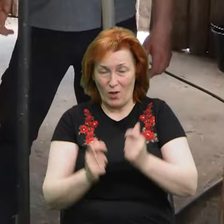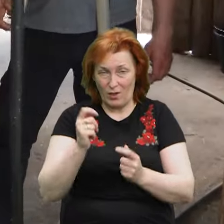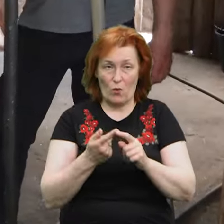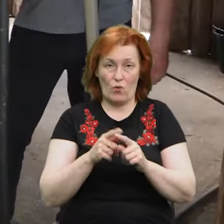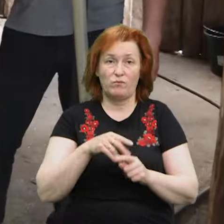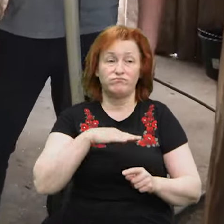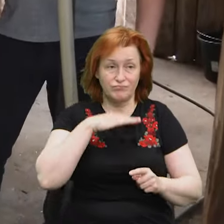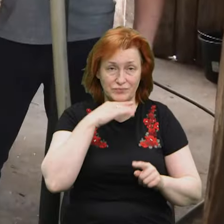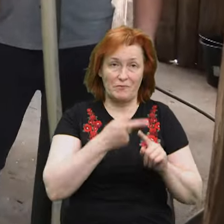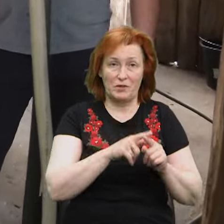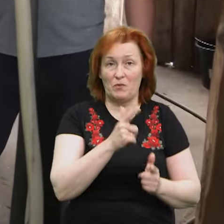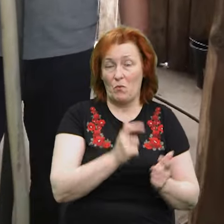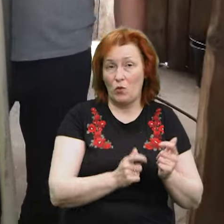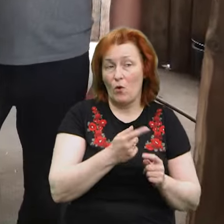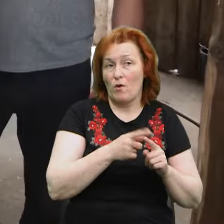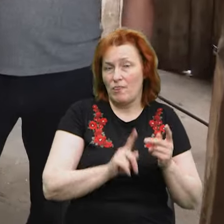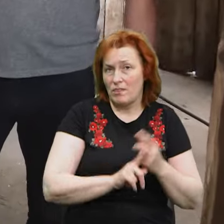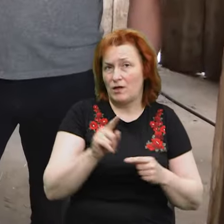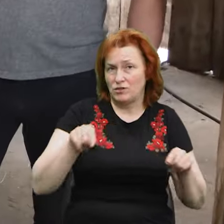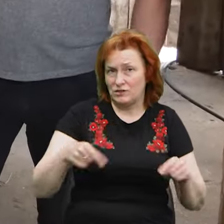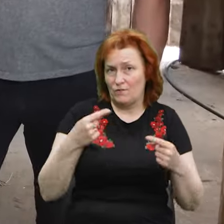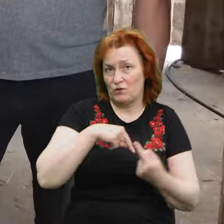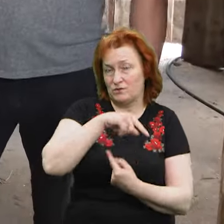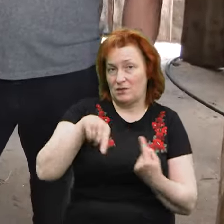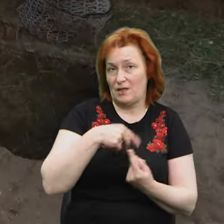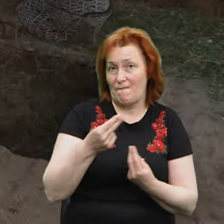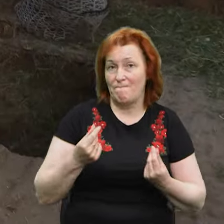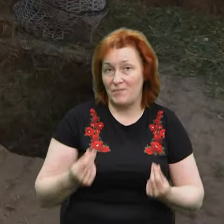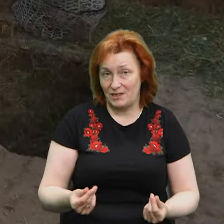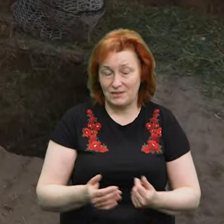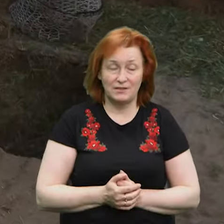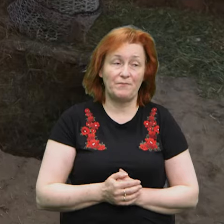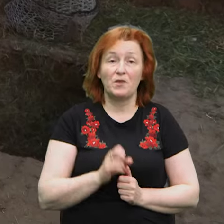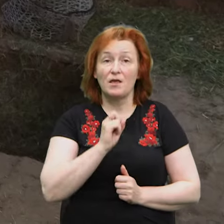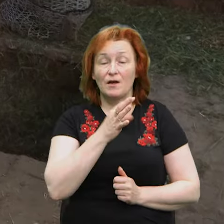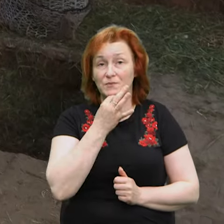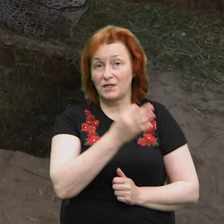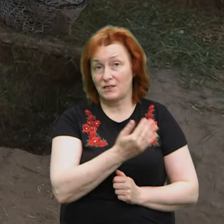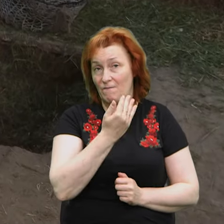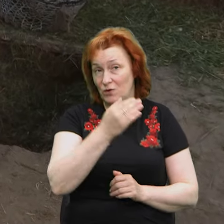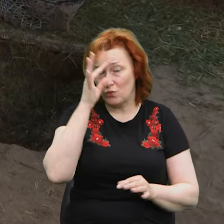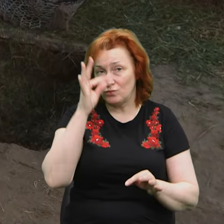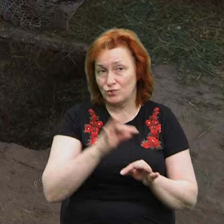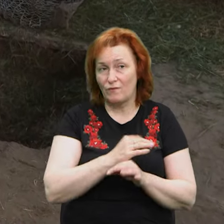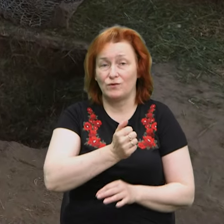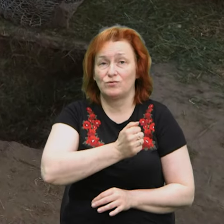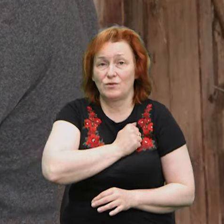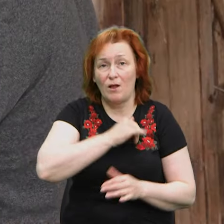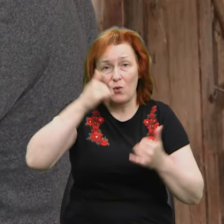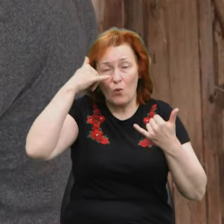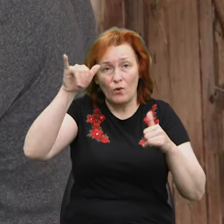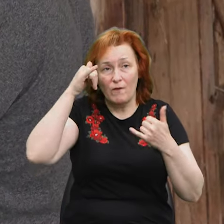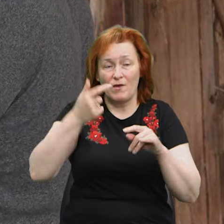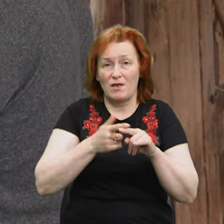Олена зі своїм чоловіком почали створювати після початку широкої війни. Як сказав її чоловік Віталій, стало шкода корів з прикордоння,